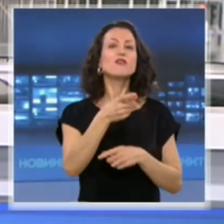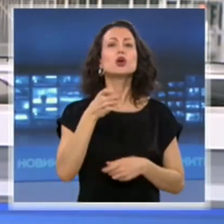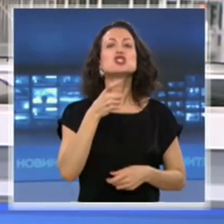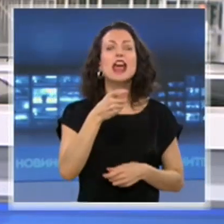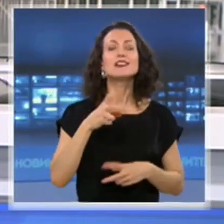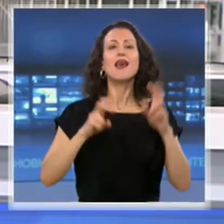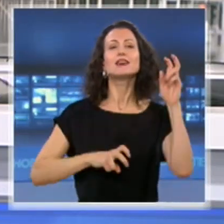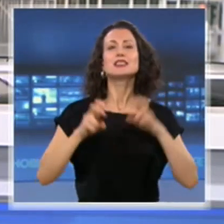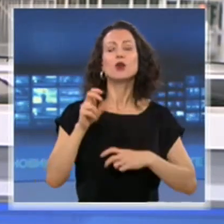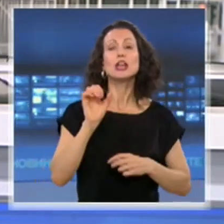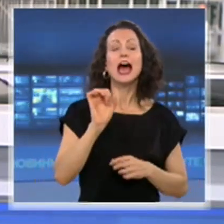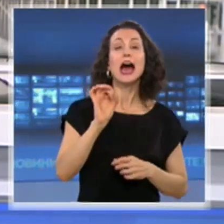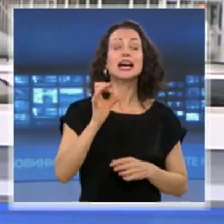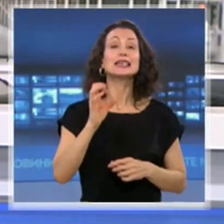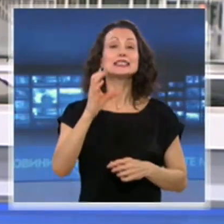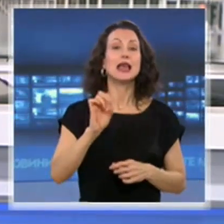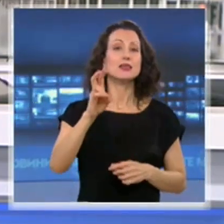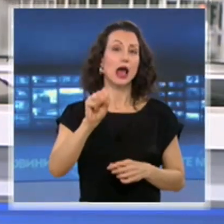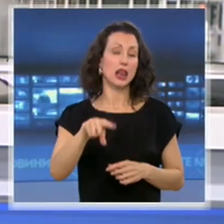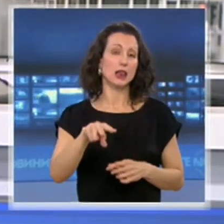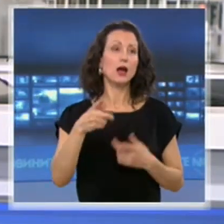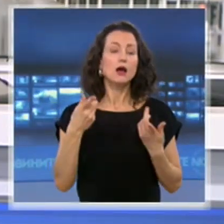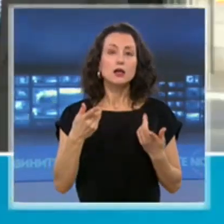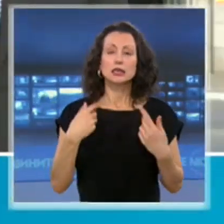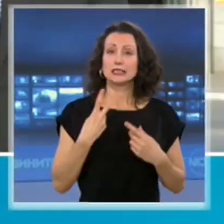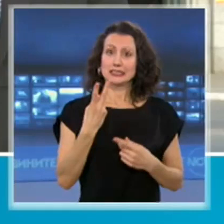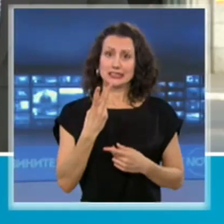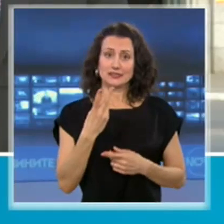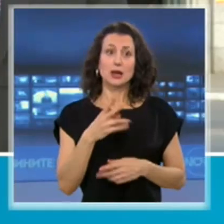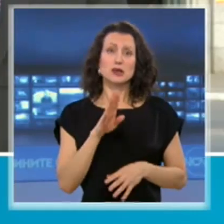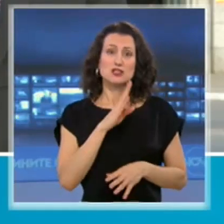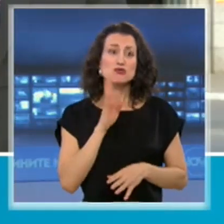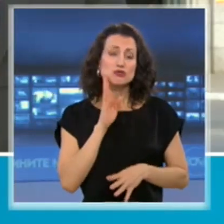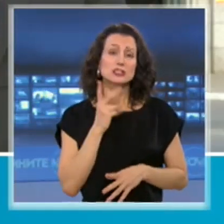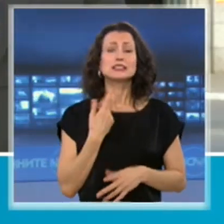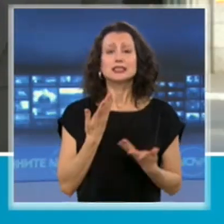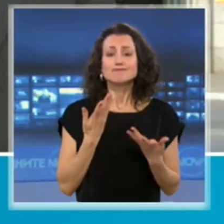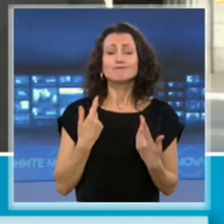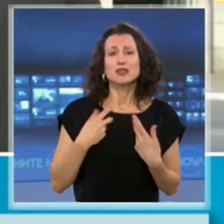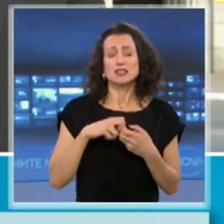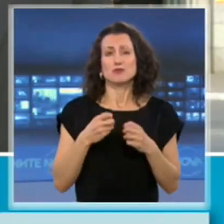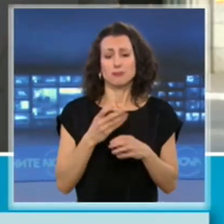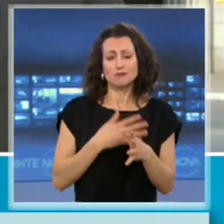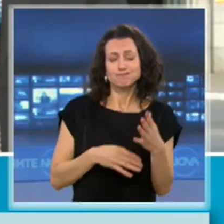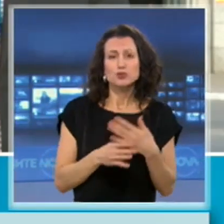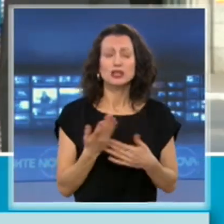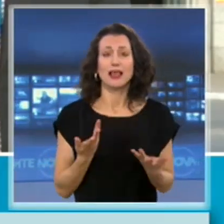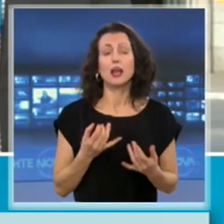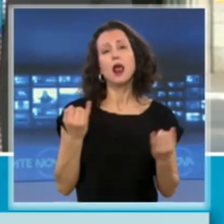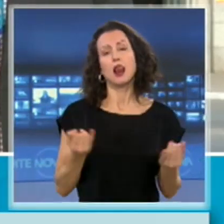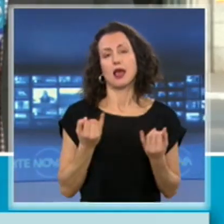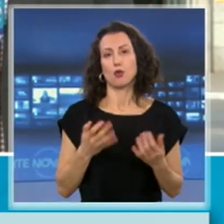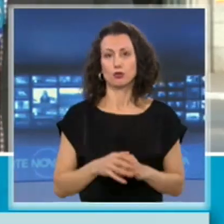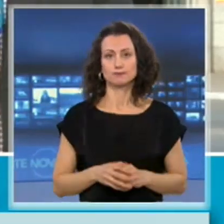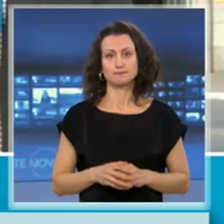са пострадали леко след инцидент в цех за димни гранати. Но каква е причината за взрива и какво показва разследването до момента? Въпрос към Георги Манев.